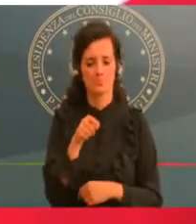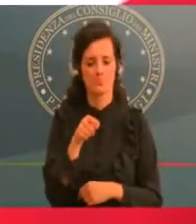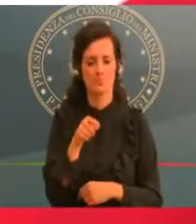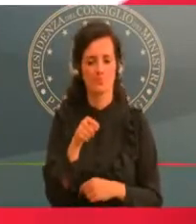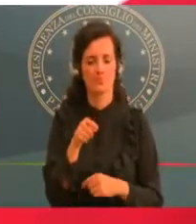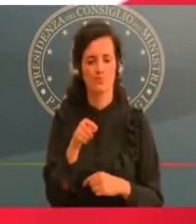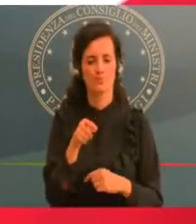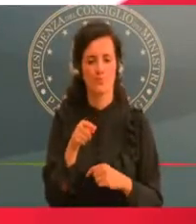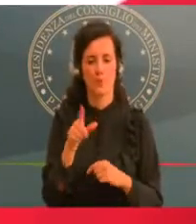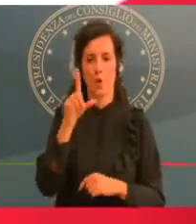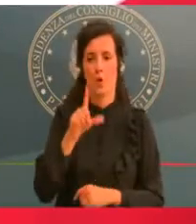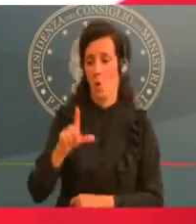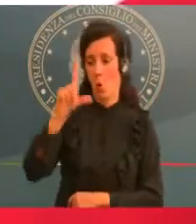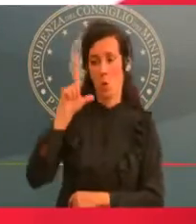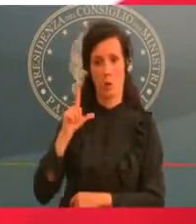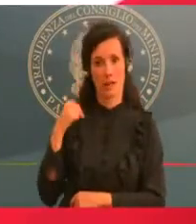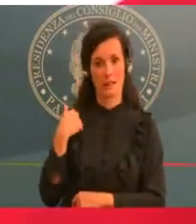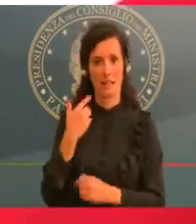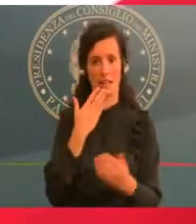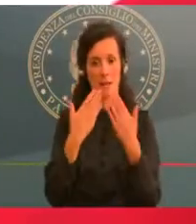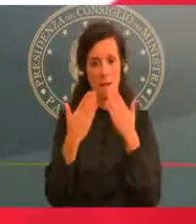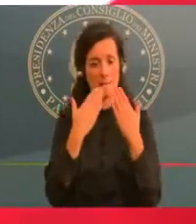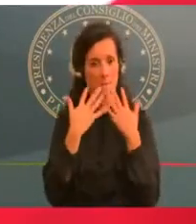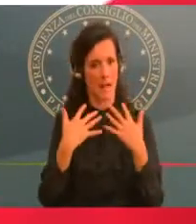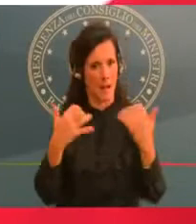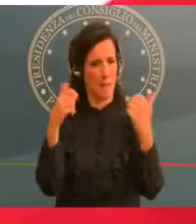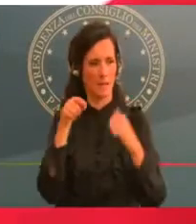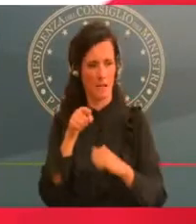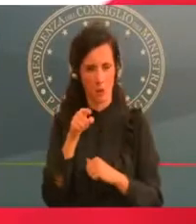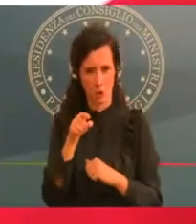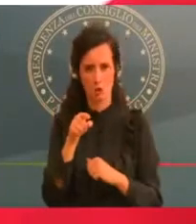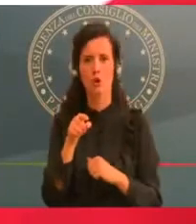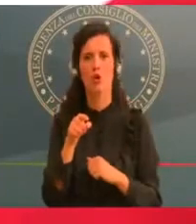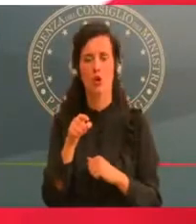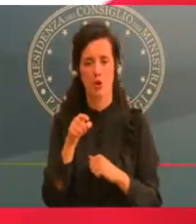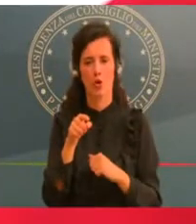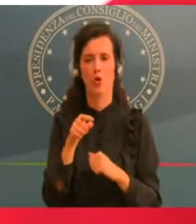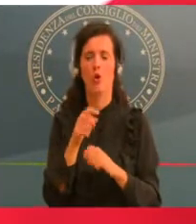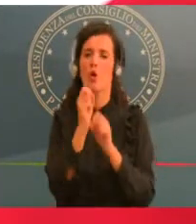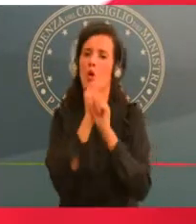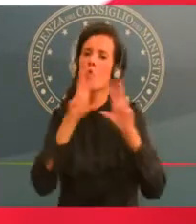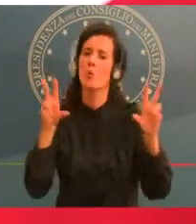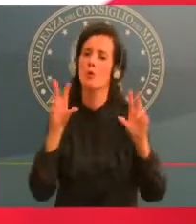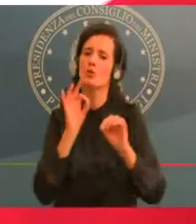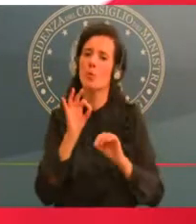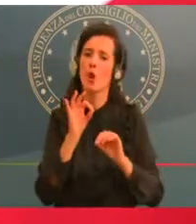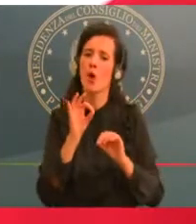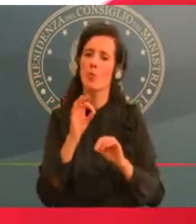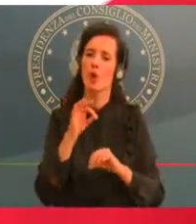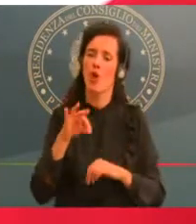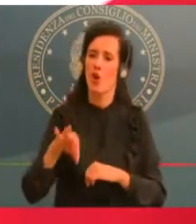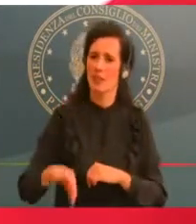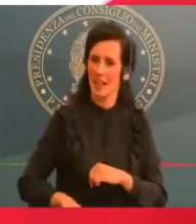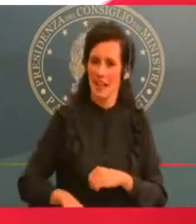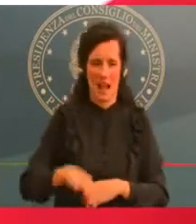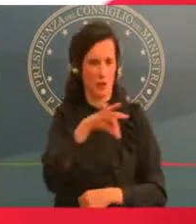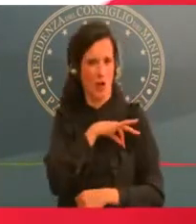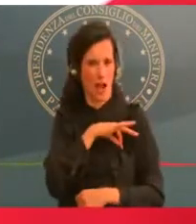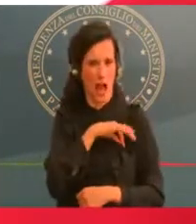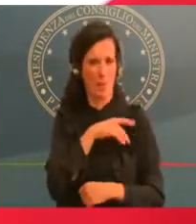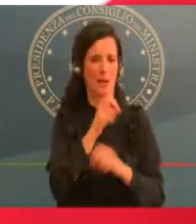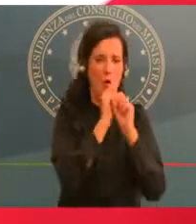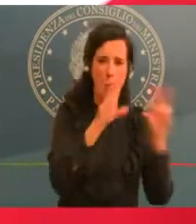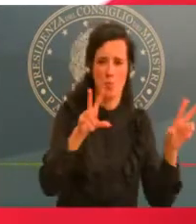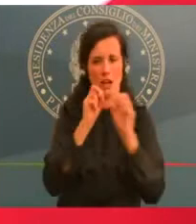Camere hanno segnalato hanno offerto qualche segnale di novità non vi sarà sfuggito che la